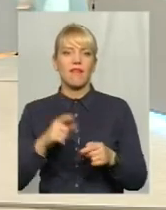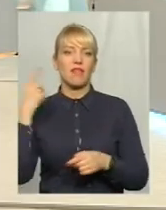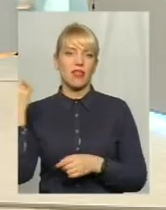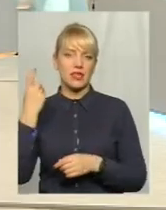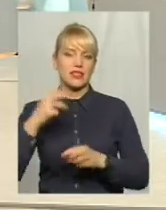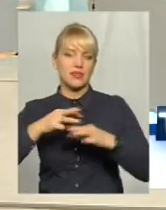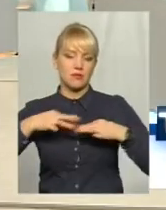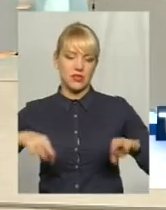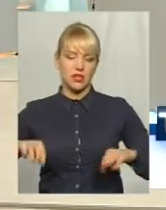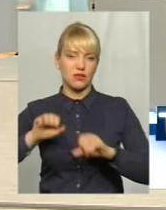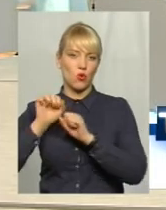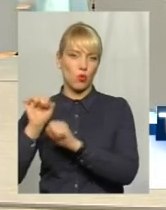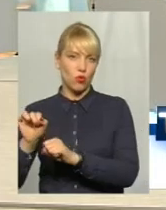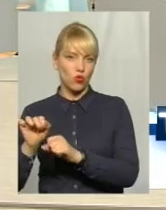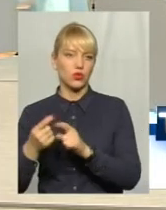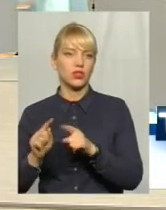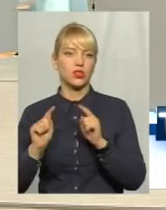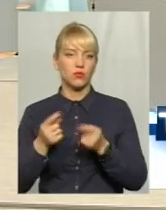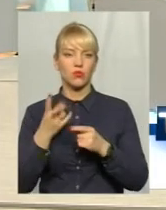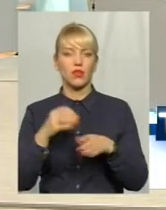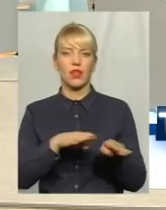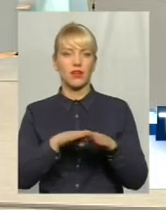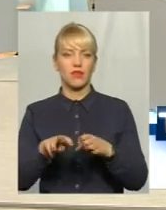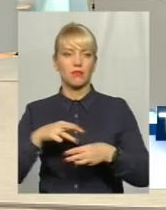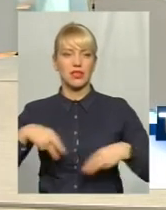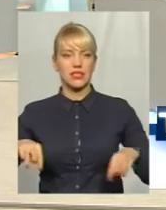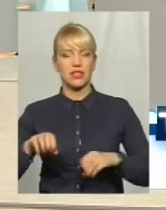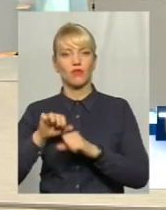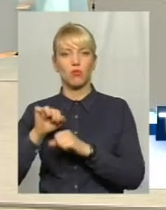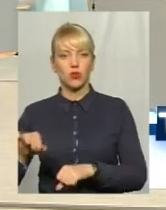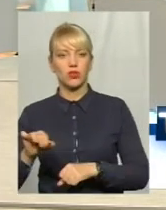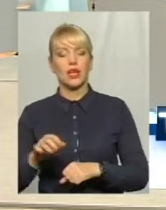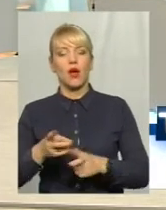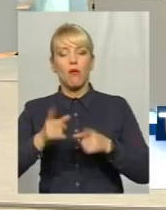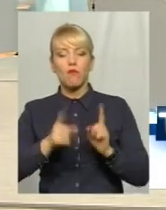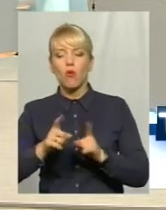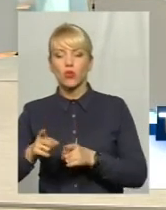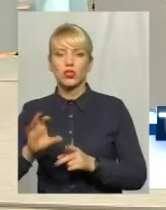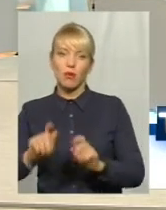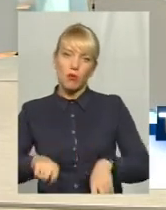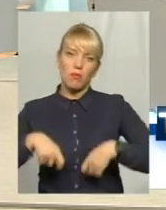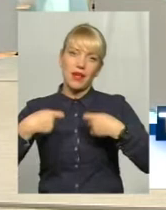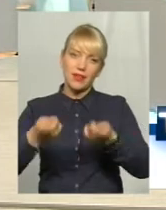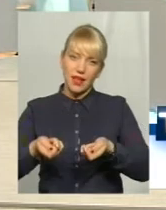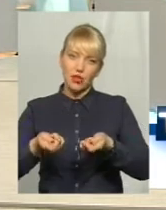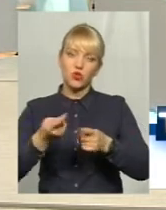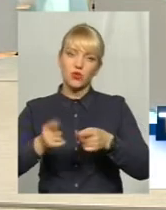оборони. І десь на рівні Міністерства оборони якраз погодження про передачу цих